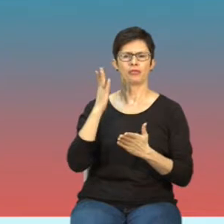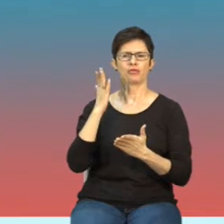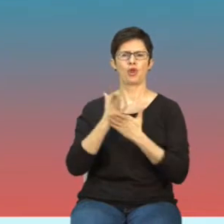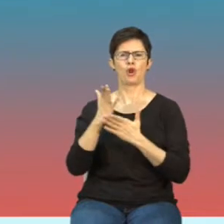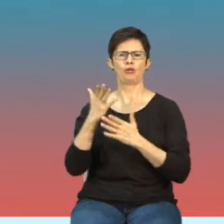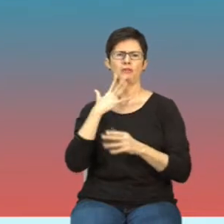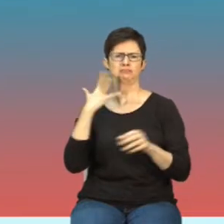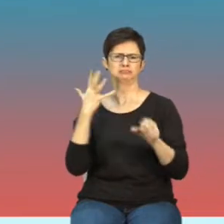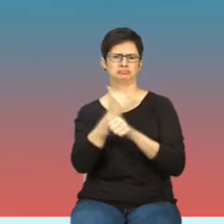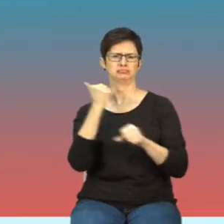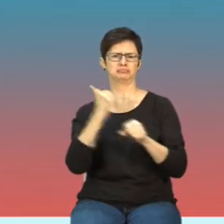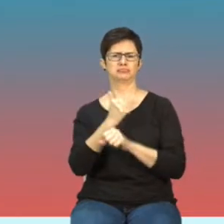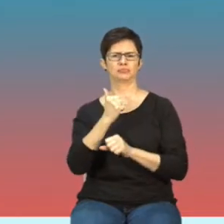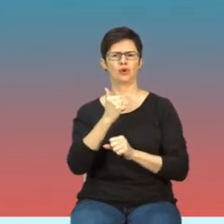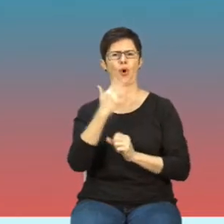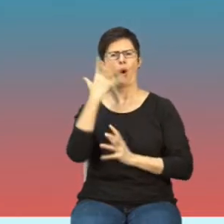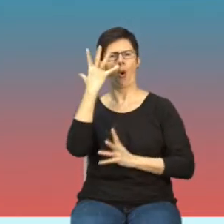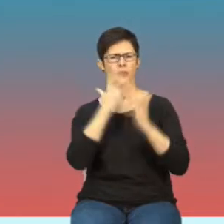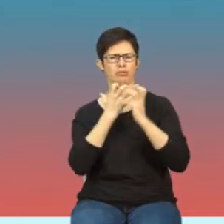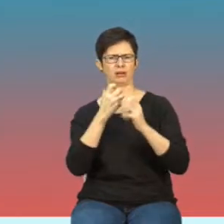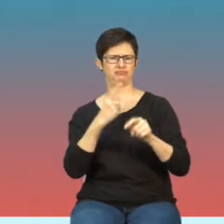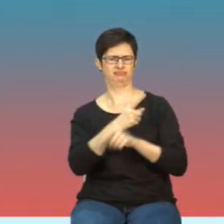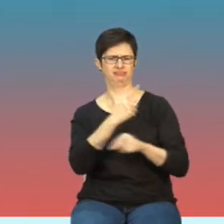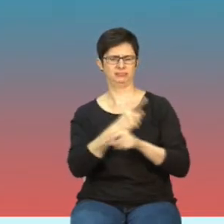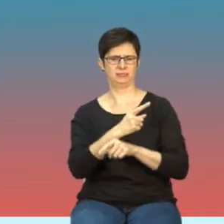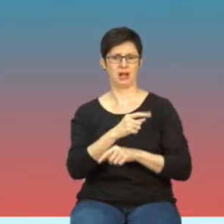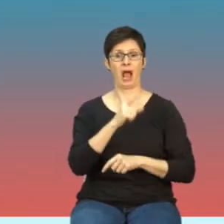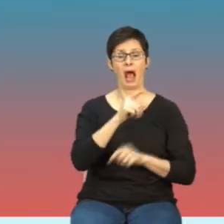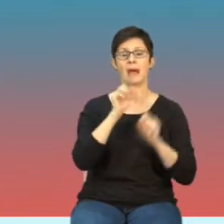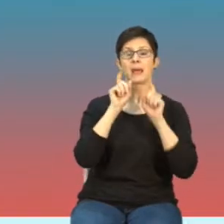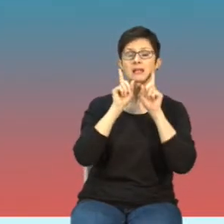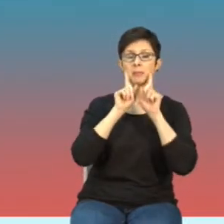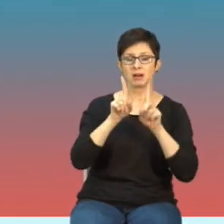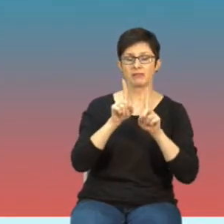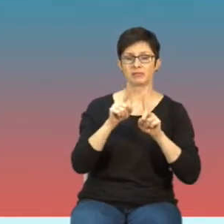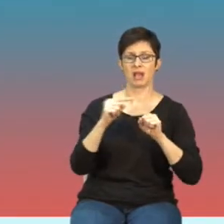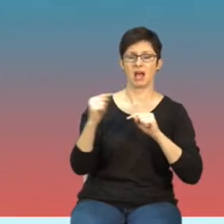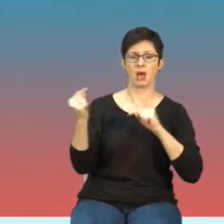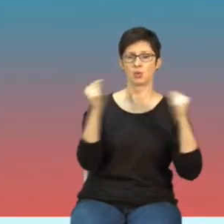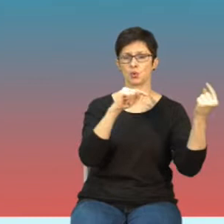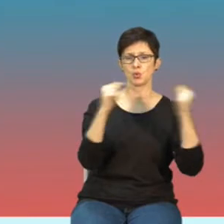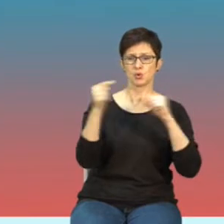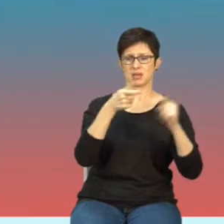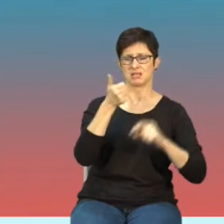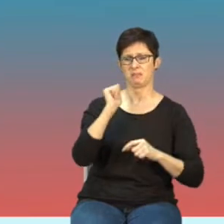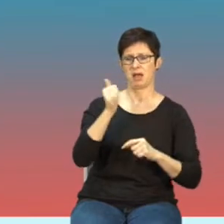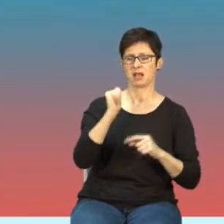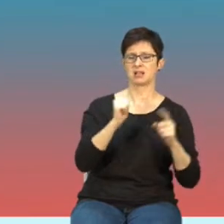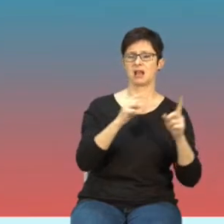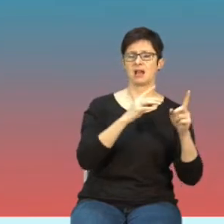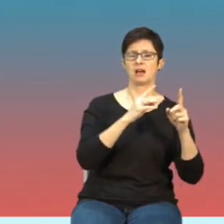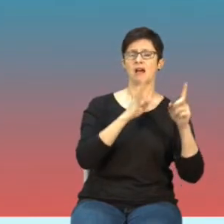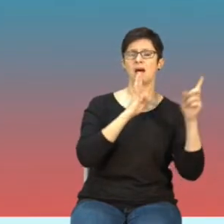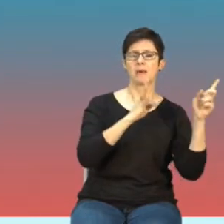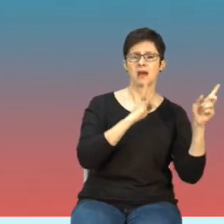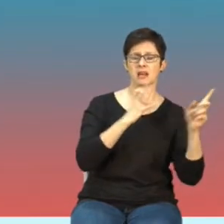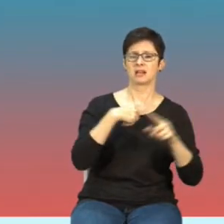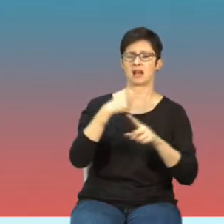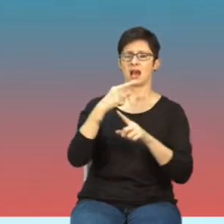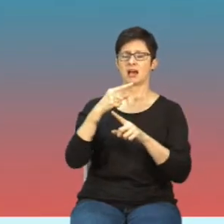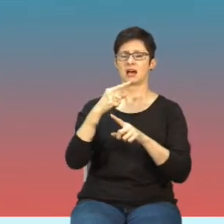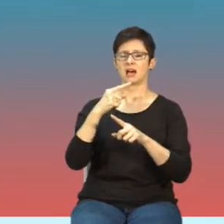obrażania przeciwnika, podczas gdy spór pomiędzy specjalistami ze Stanów Zjednoczonych i Związku Radzieckiego był